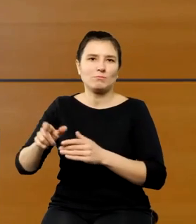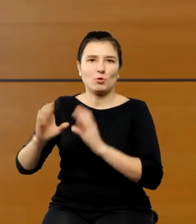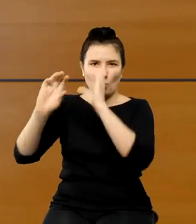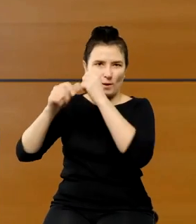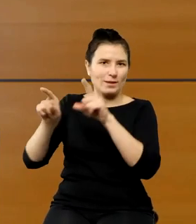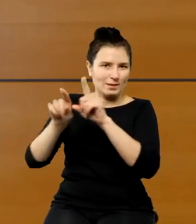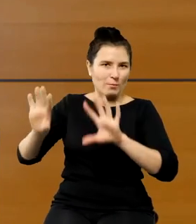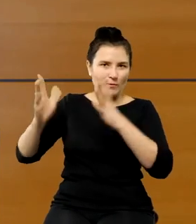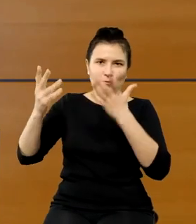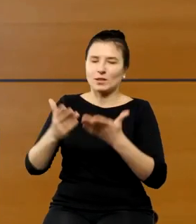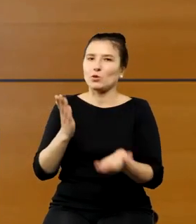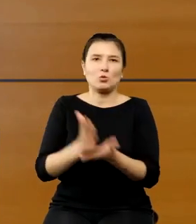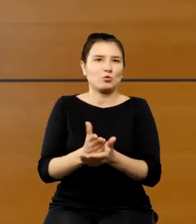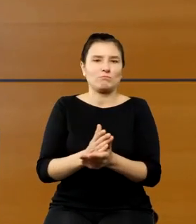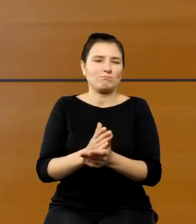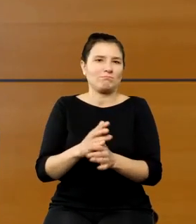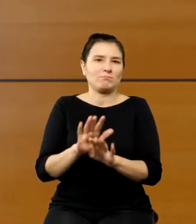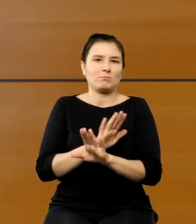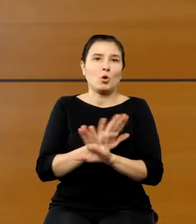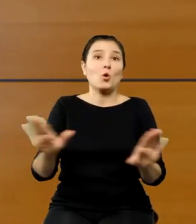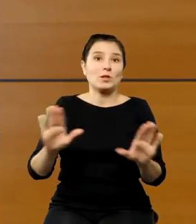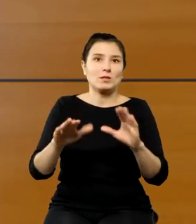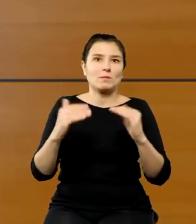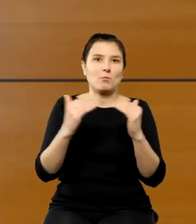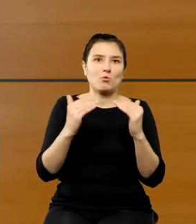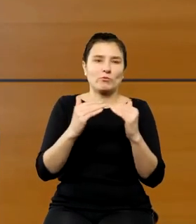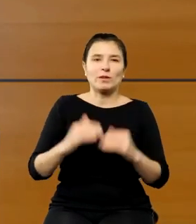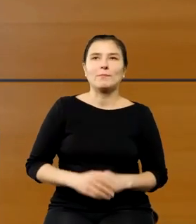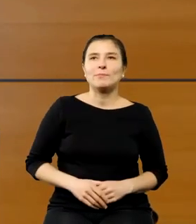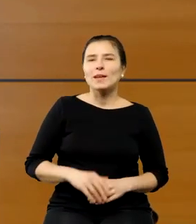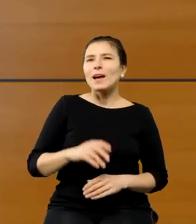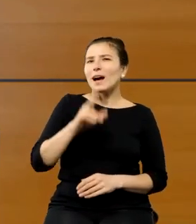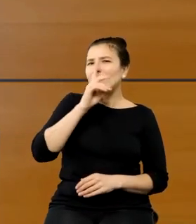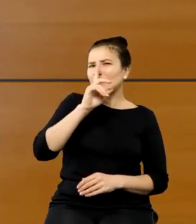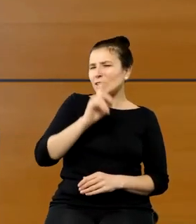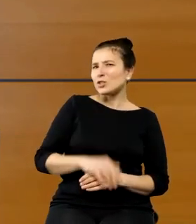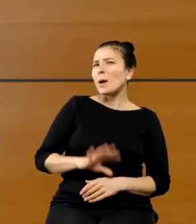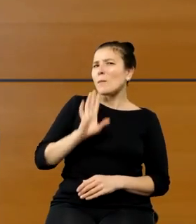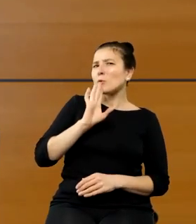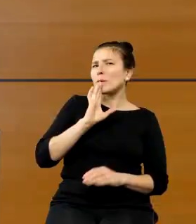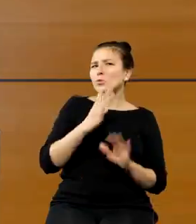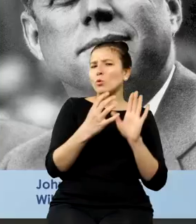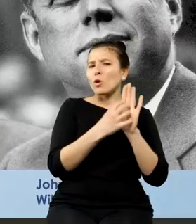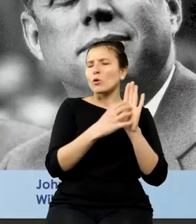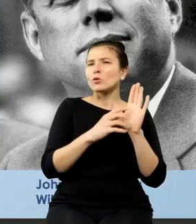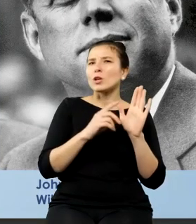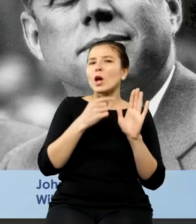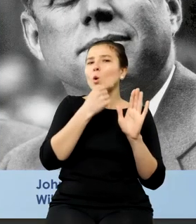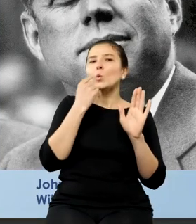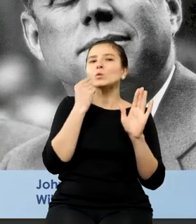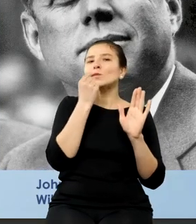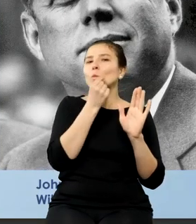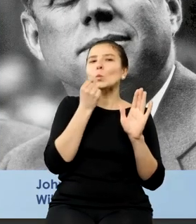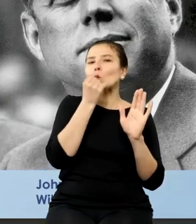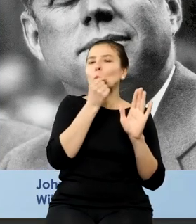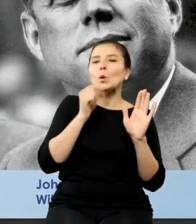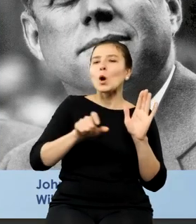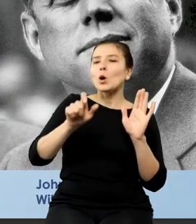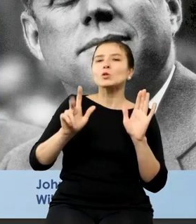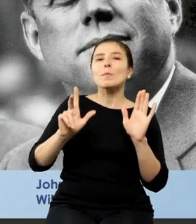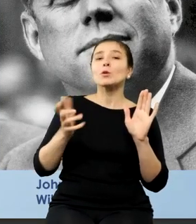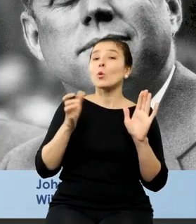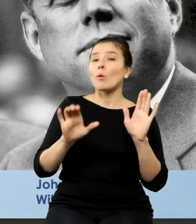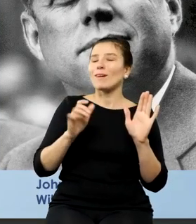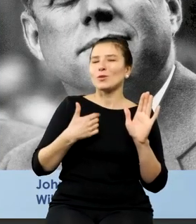ale tutaj rzeczywiście na tym przedstawieniu on wygląda jakby miał pomalowane usta, co się komentującym już nie spodobało, być może